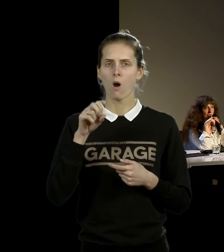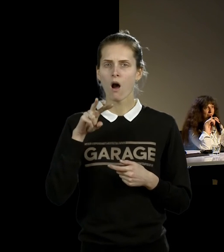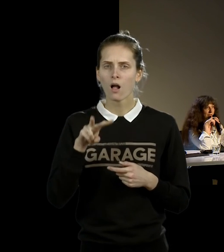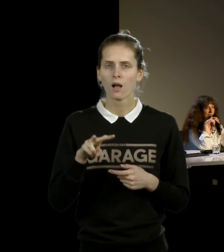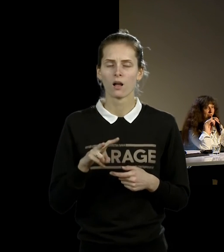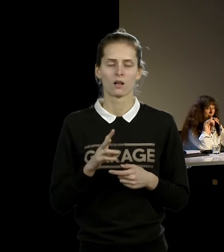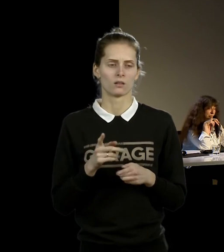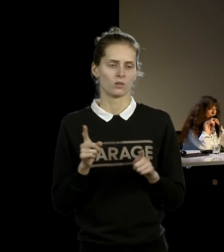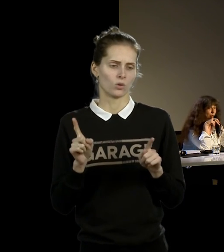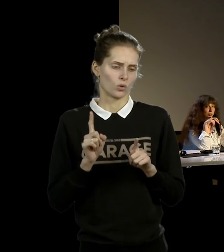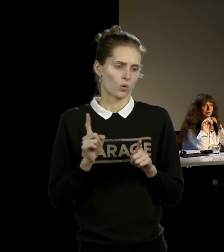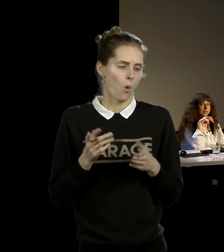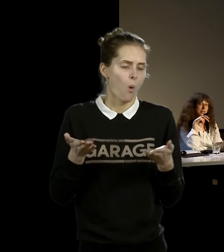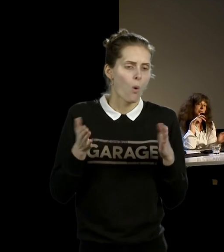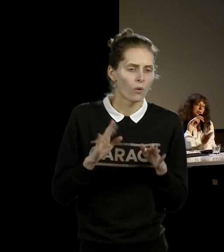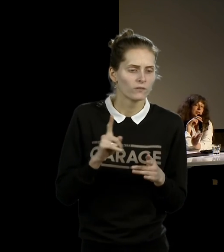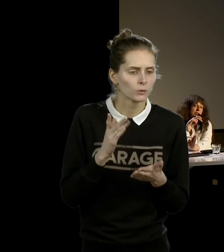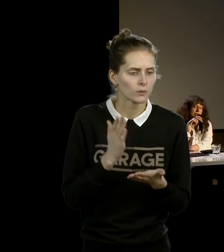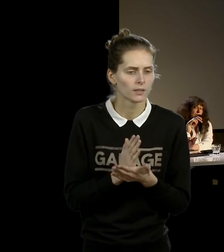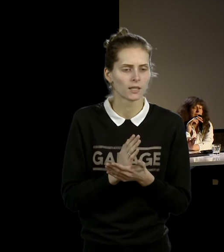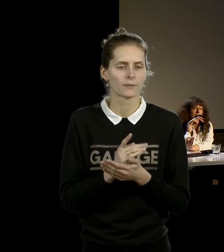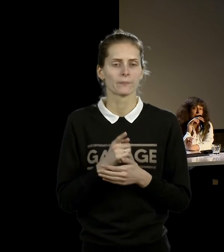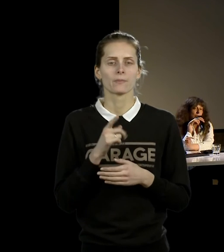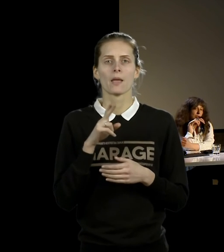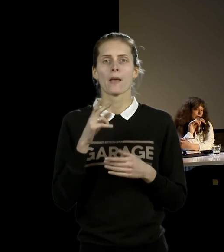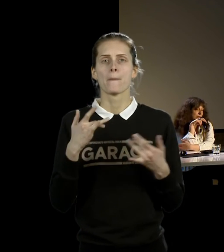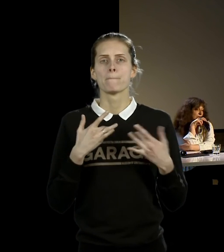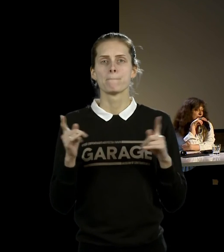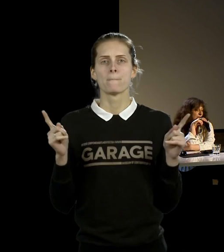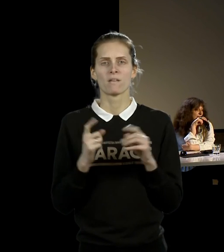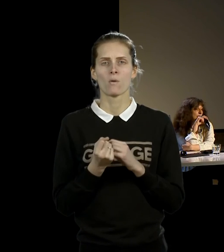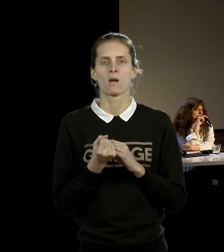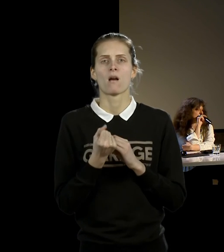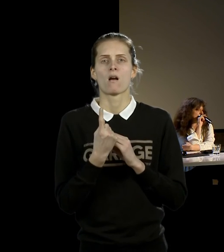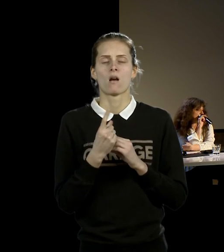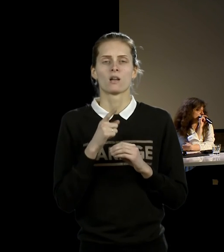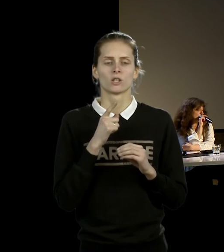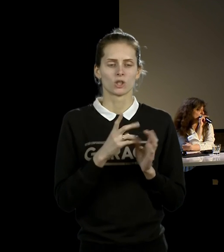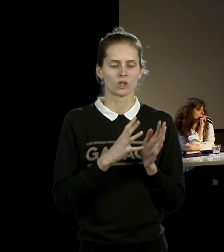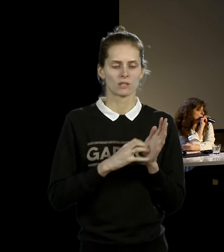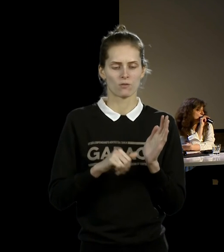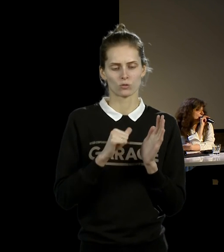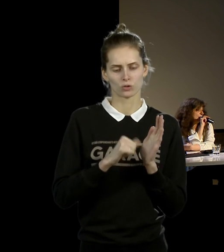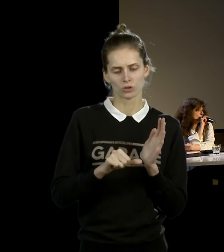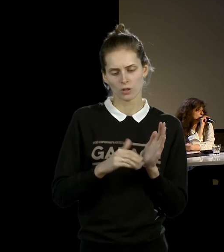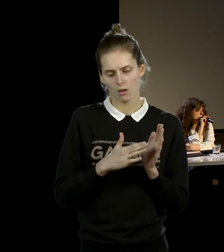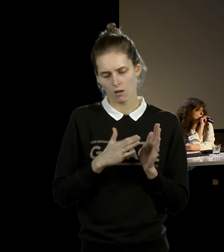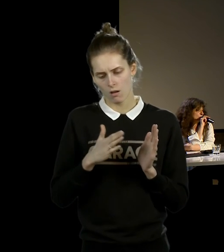Потому что, опять-таки, перформанс возникает в 70-е, 60-е годы, когда была такая героическая эпоха